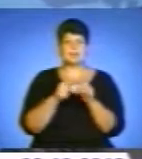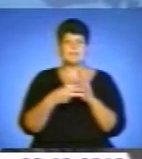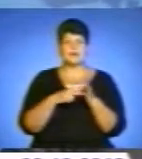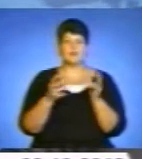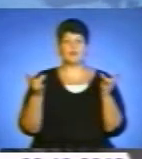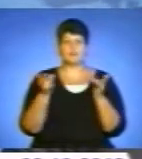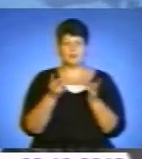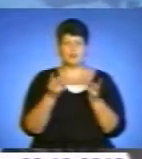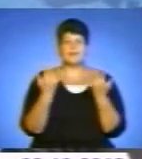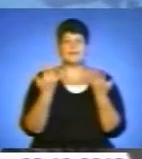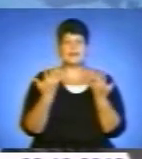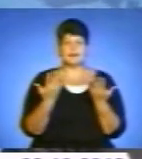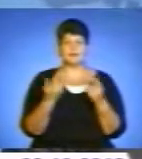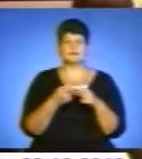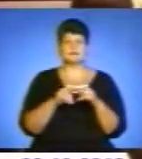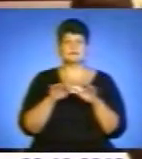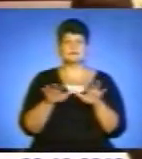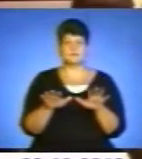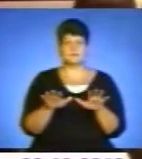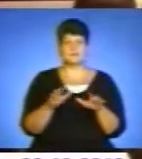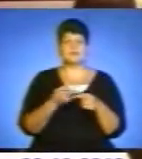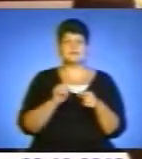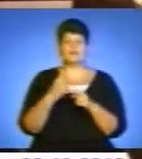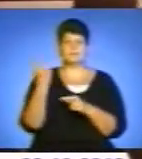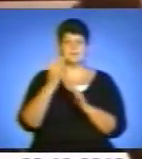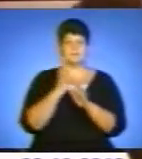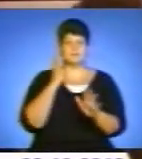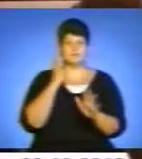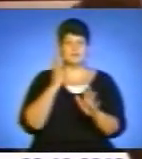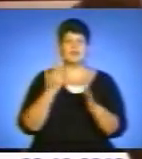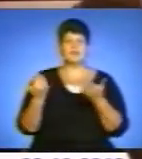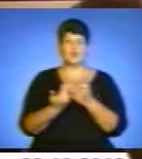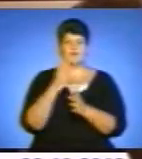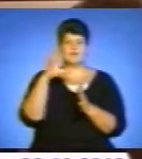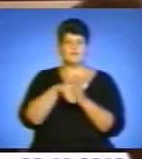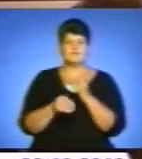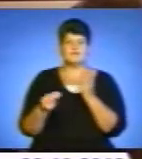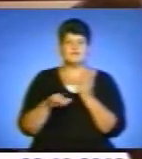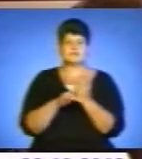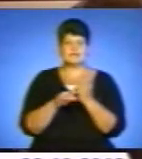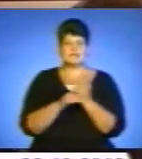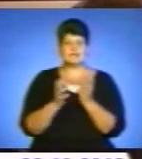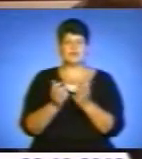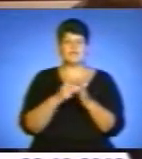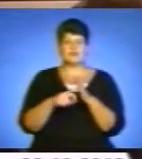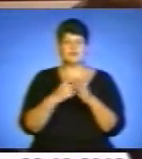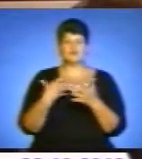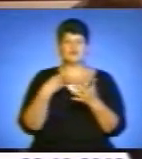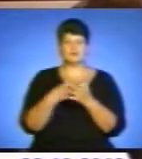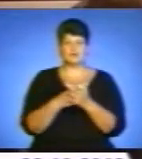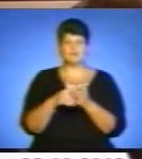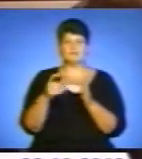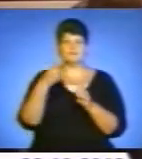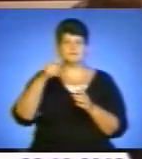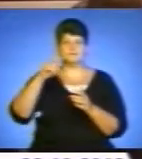декільких заходів. Перш за все це нові інвестиції, видобу власних енергоресурсів і головне